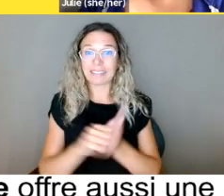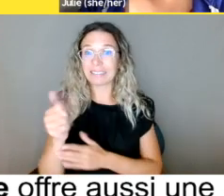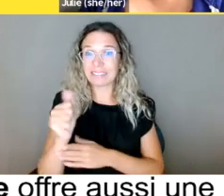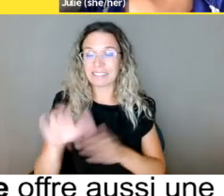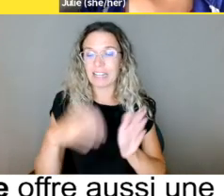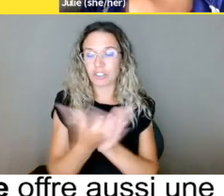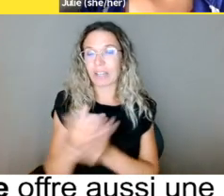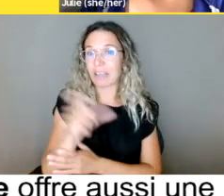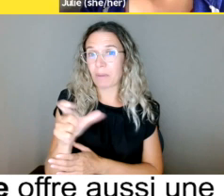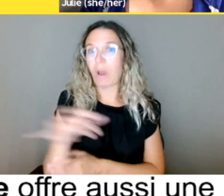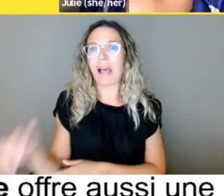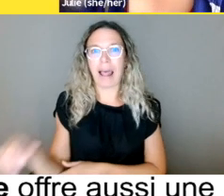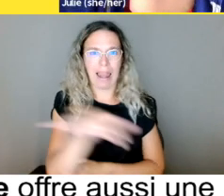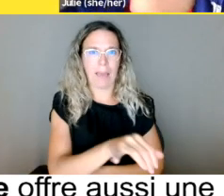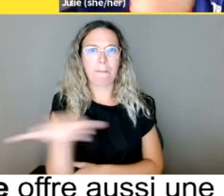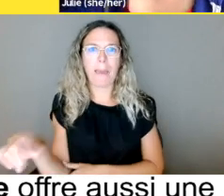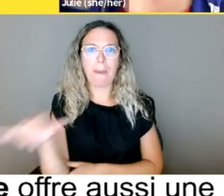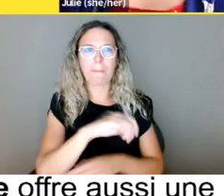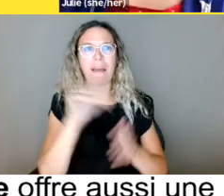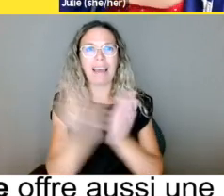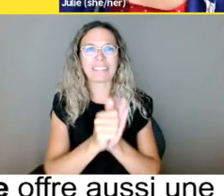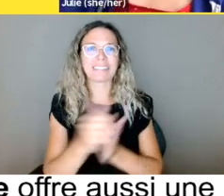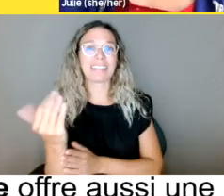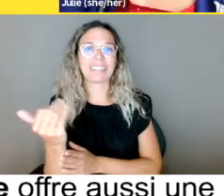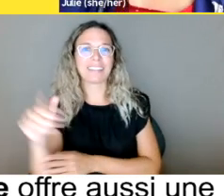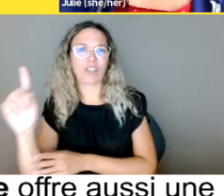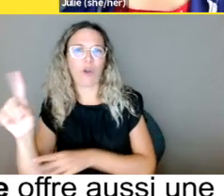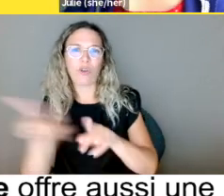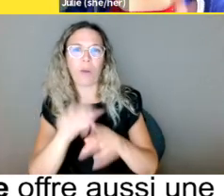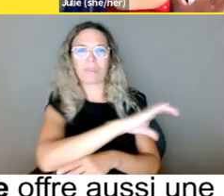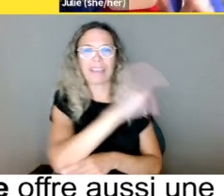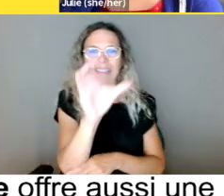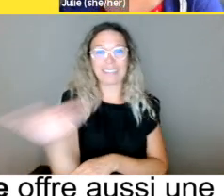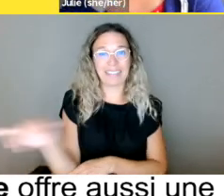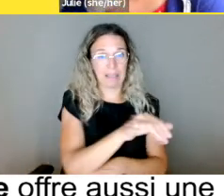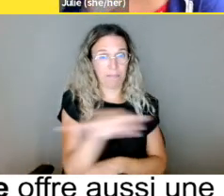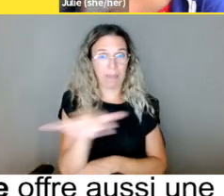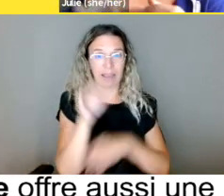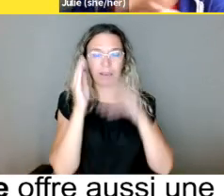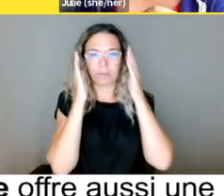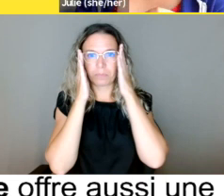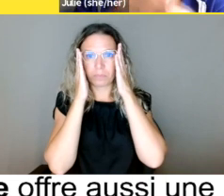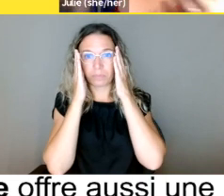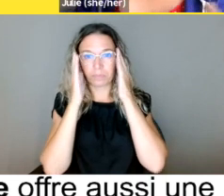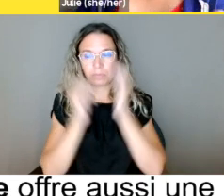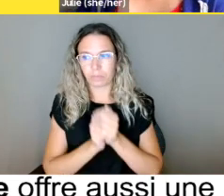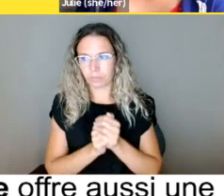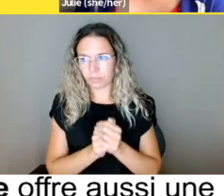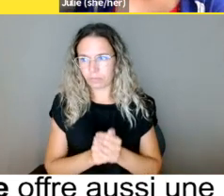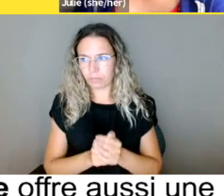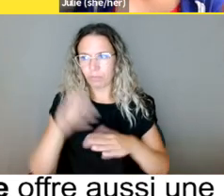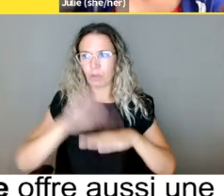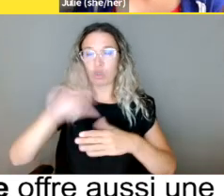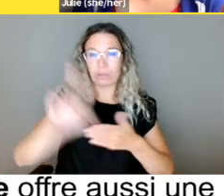services qui peuvent être offerts au public. Donc, c'est ça. Donc, l'article 10 de la Charte québécoise est essentiellement le